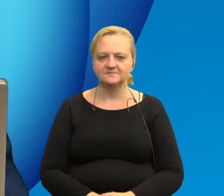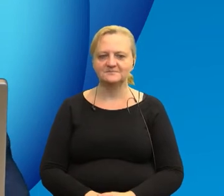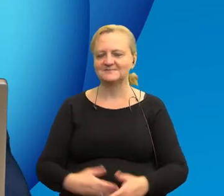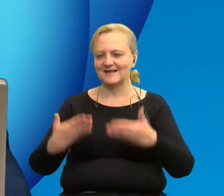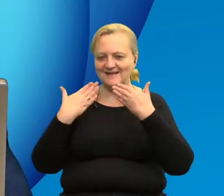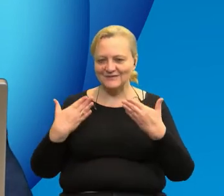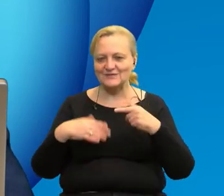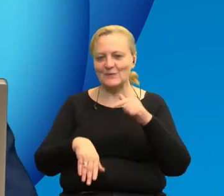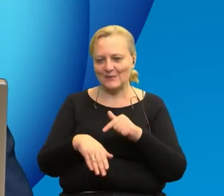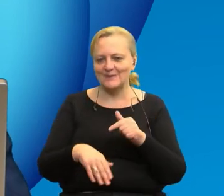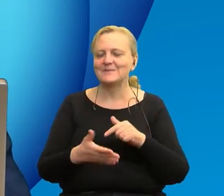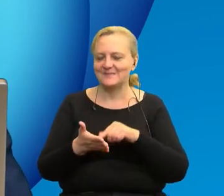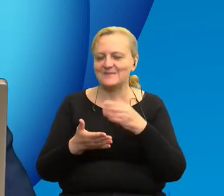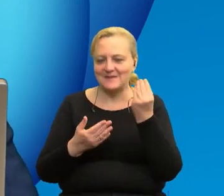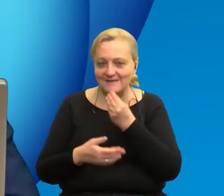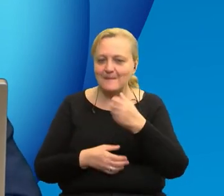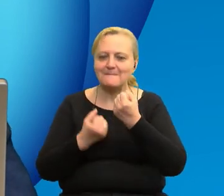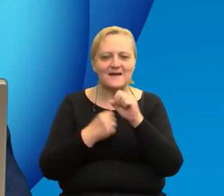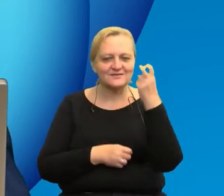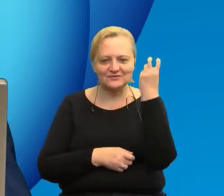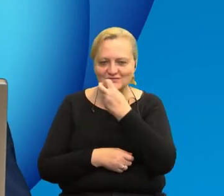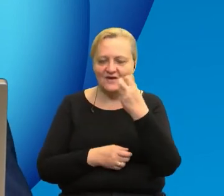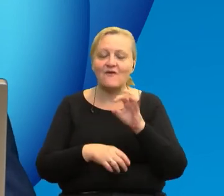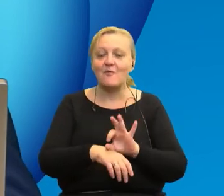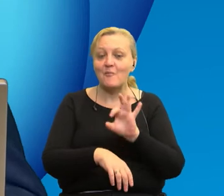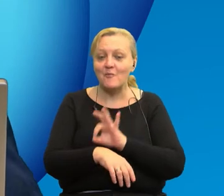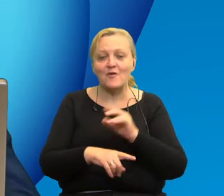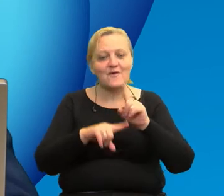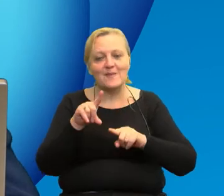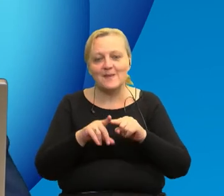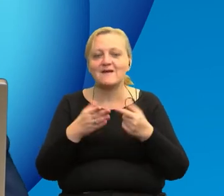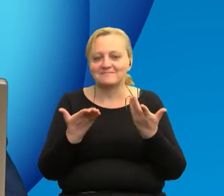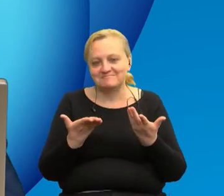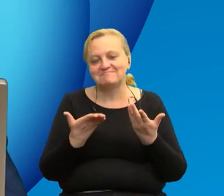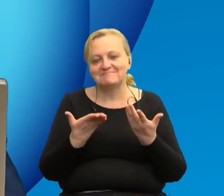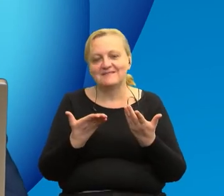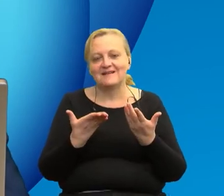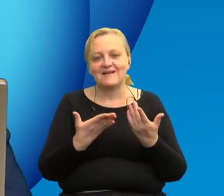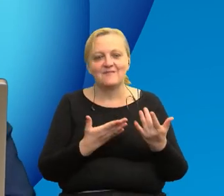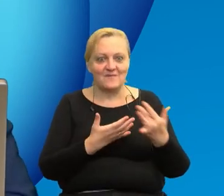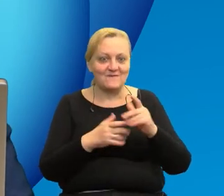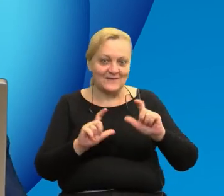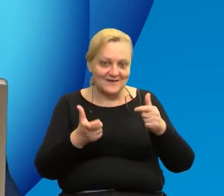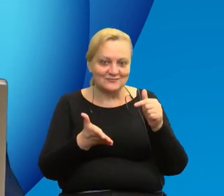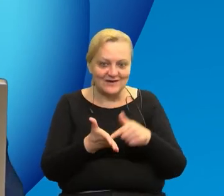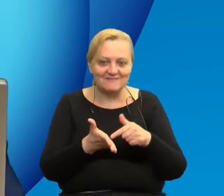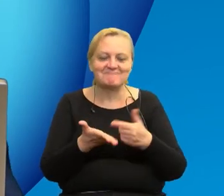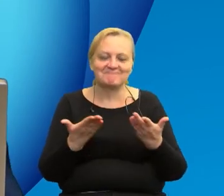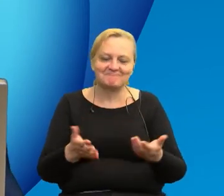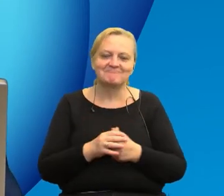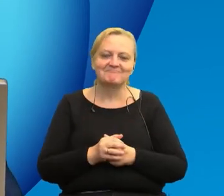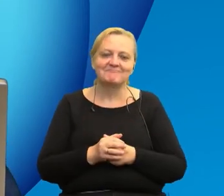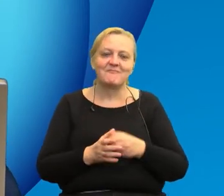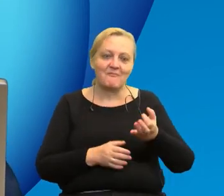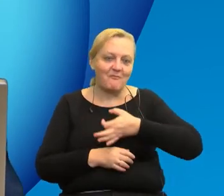Dziękujemy za ten materiał, bardzo ciekawy. Projekt naturalnie wpływa do nas dzisiaj, do wydarzenia i wpływa też naturalnie